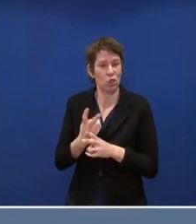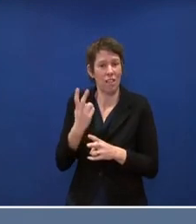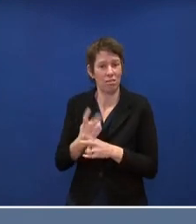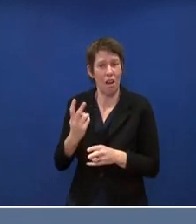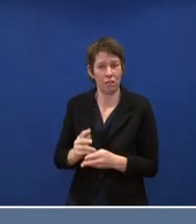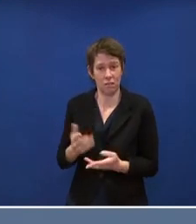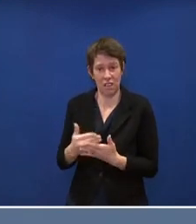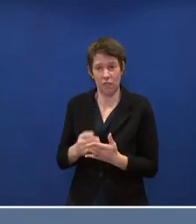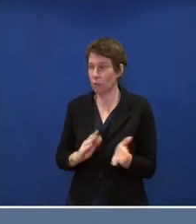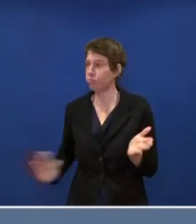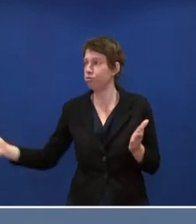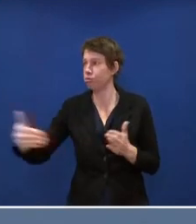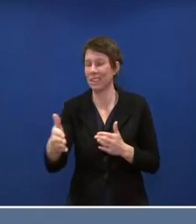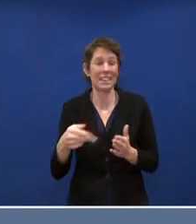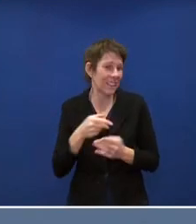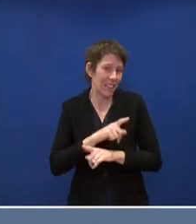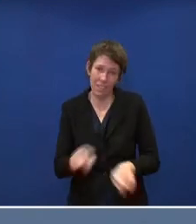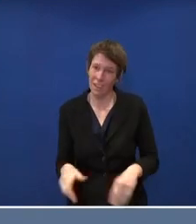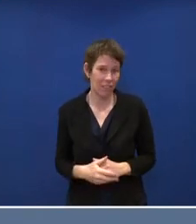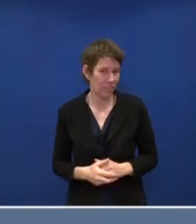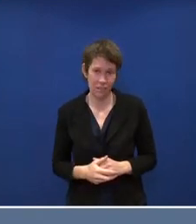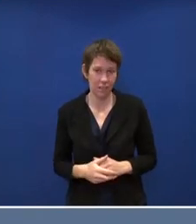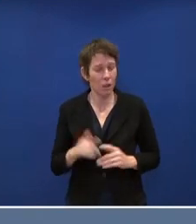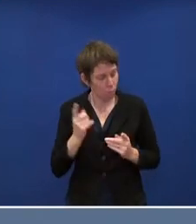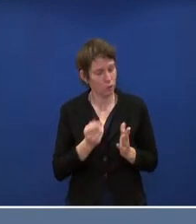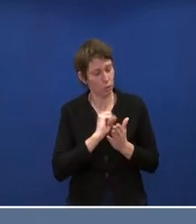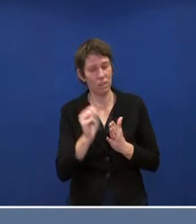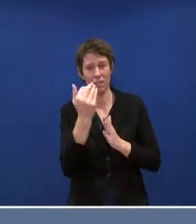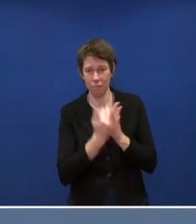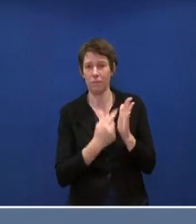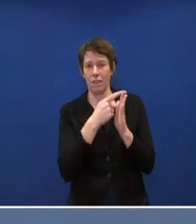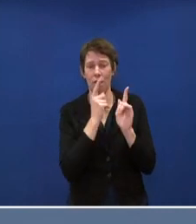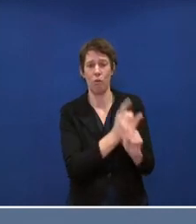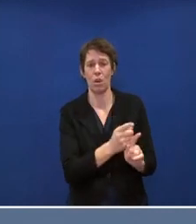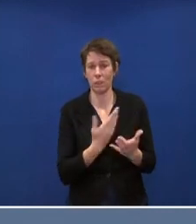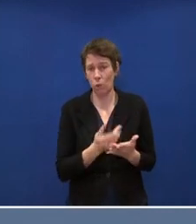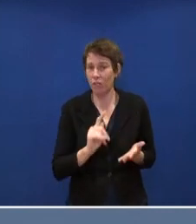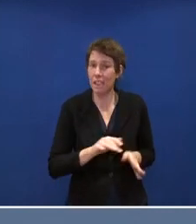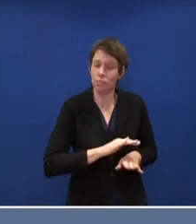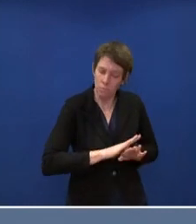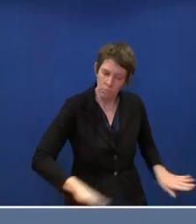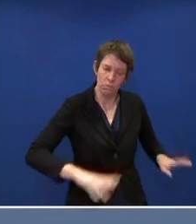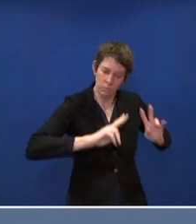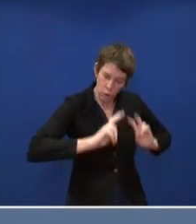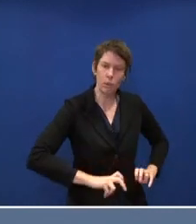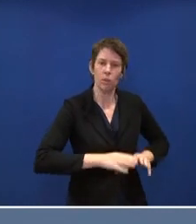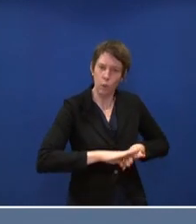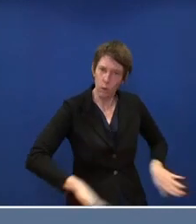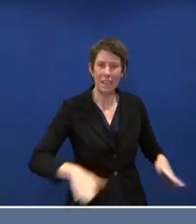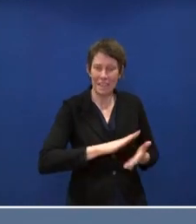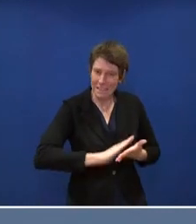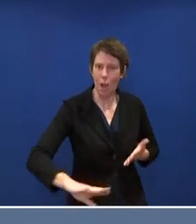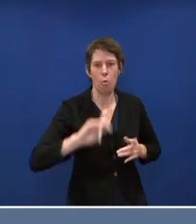machen, sondern das ist unsere Form der Gründlichkeit, von der wir auch in der Pandemie nicht abweichen.